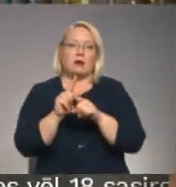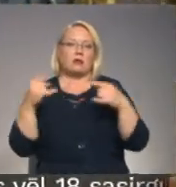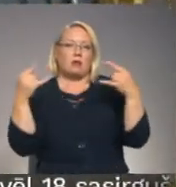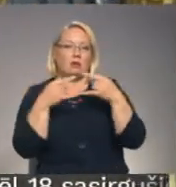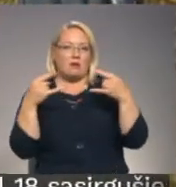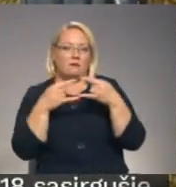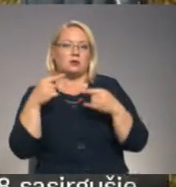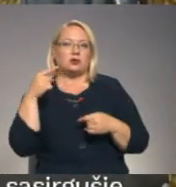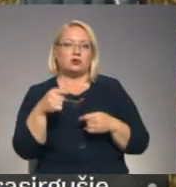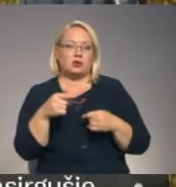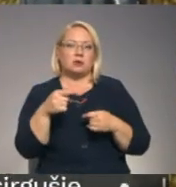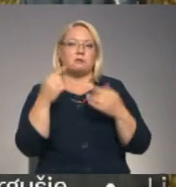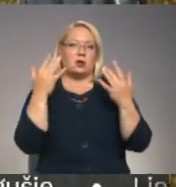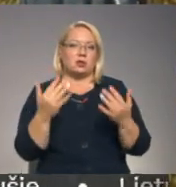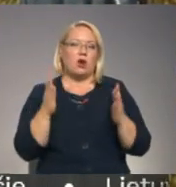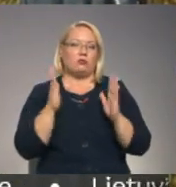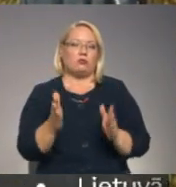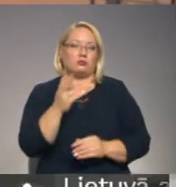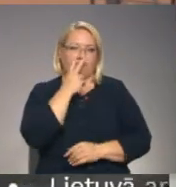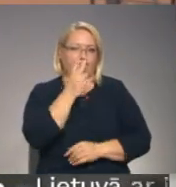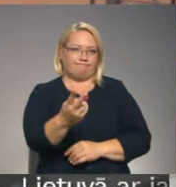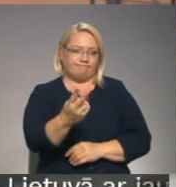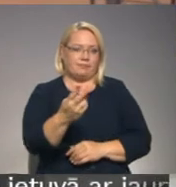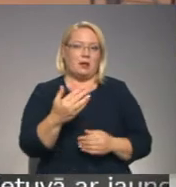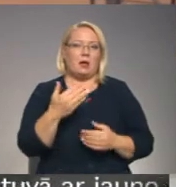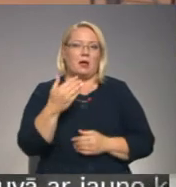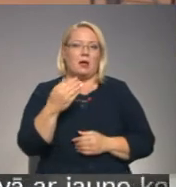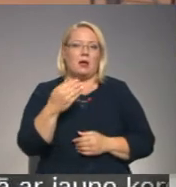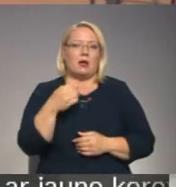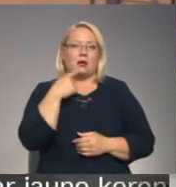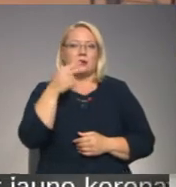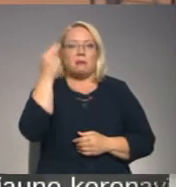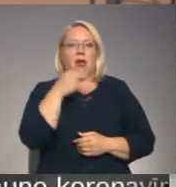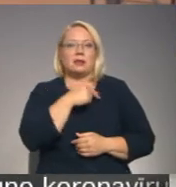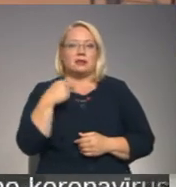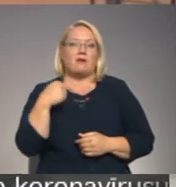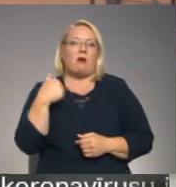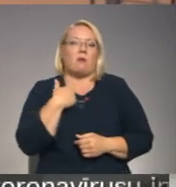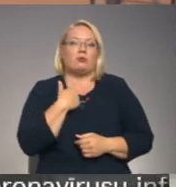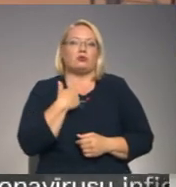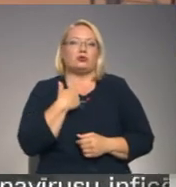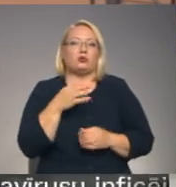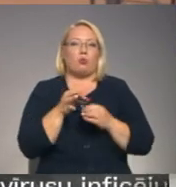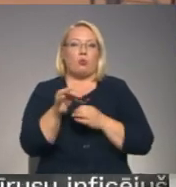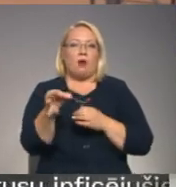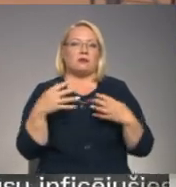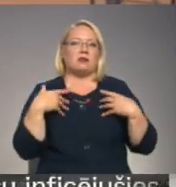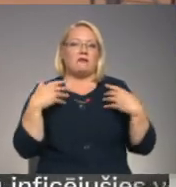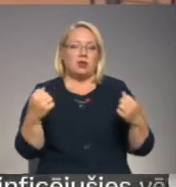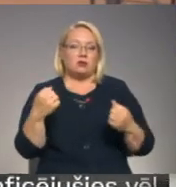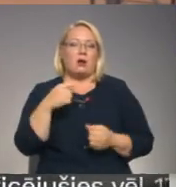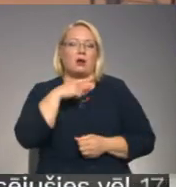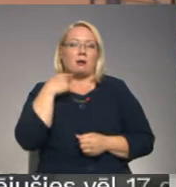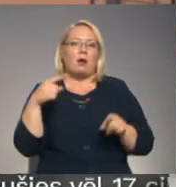televīziju šis pakalpojums būs pieejams. Paldies Dievam, mūsu novads ir vesels un mēs arī gribētu, lai pēc